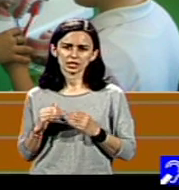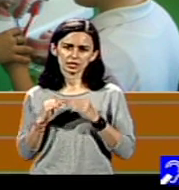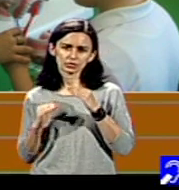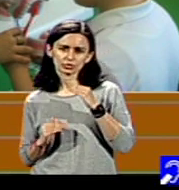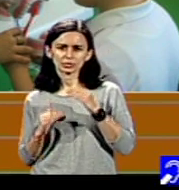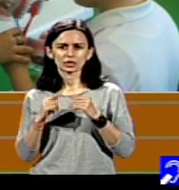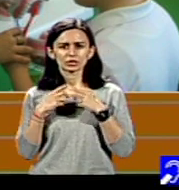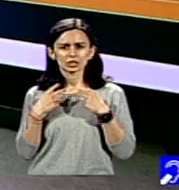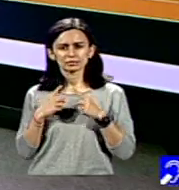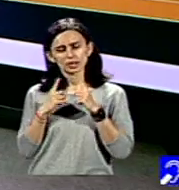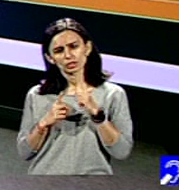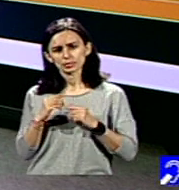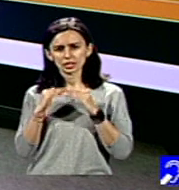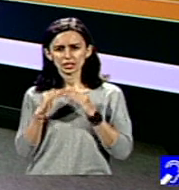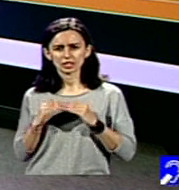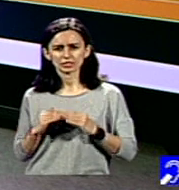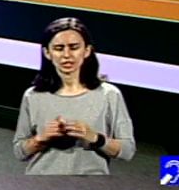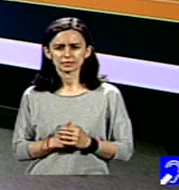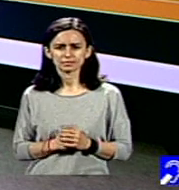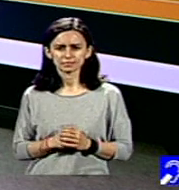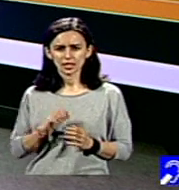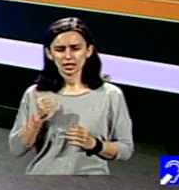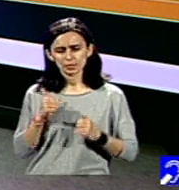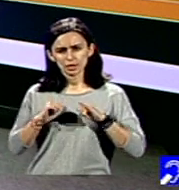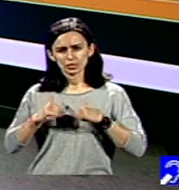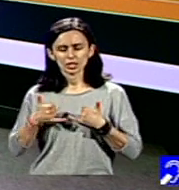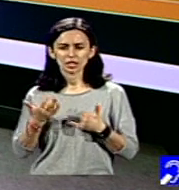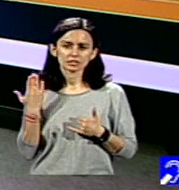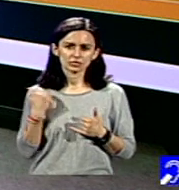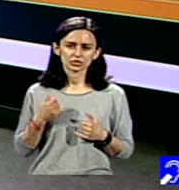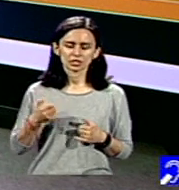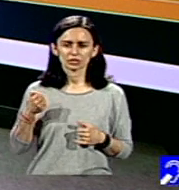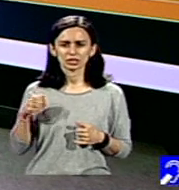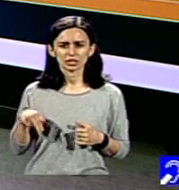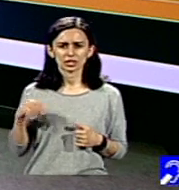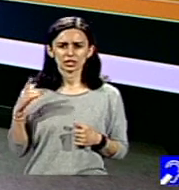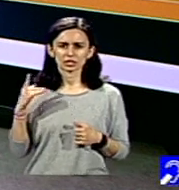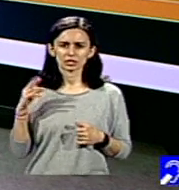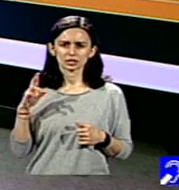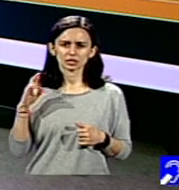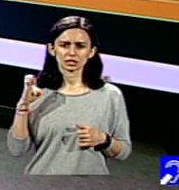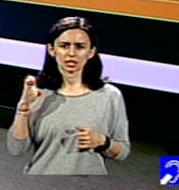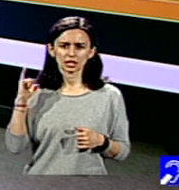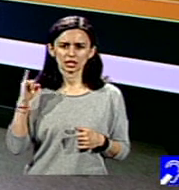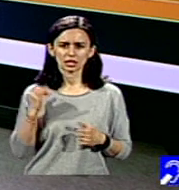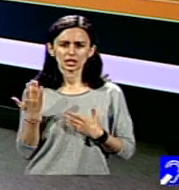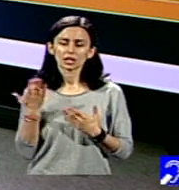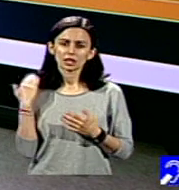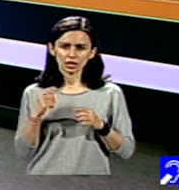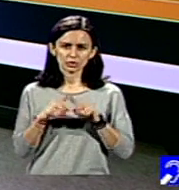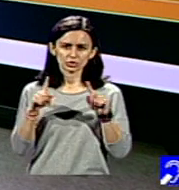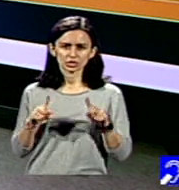Înțelegeți? Deci, primul caz a fost a lui Andrei. Era un copil, într-adevăr, cu certificat de handicap.